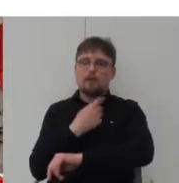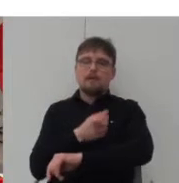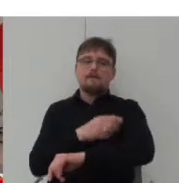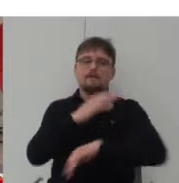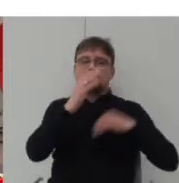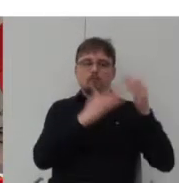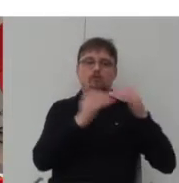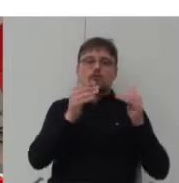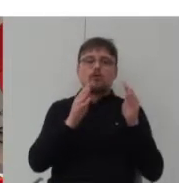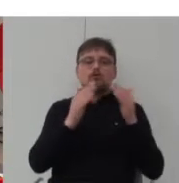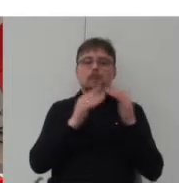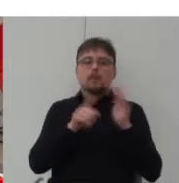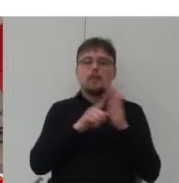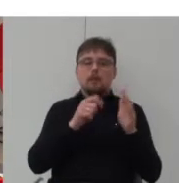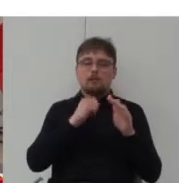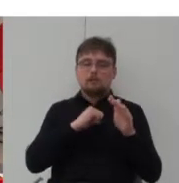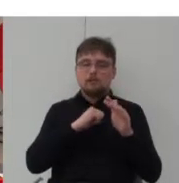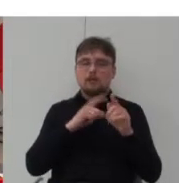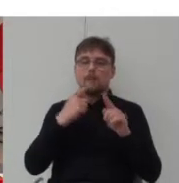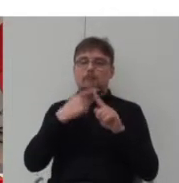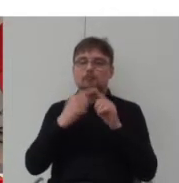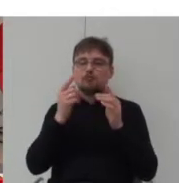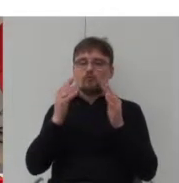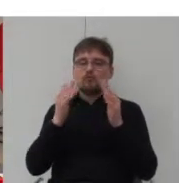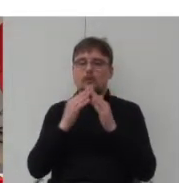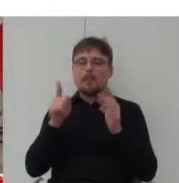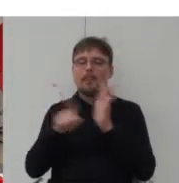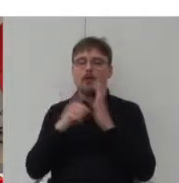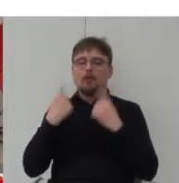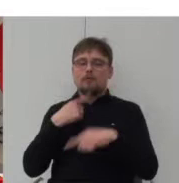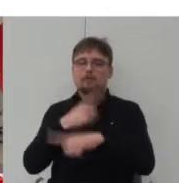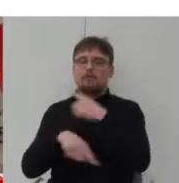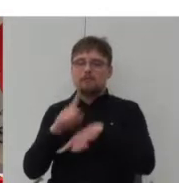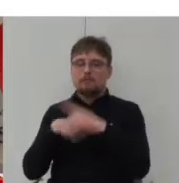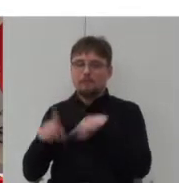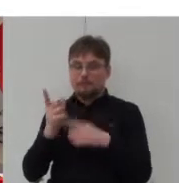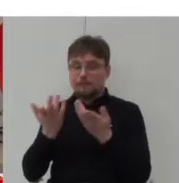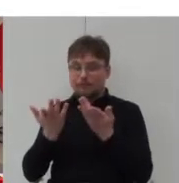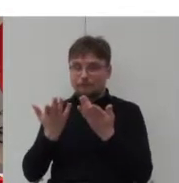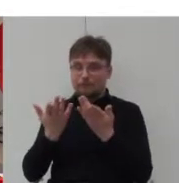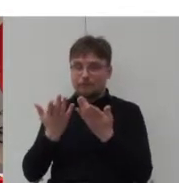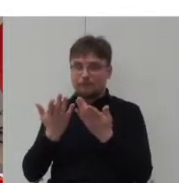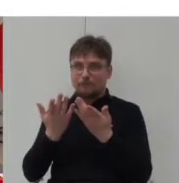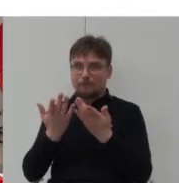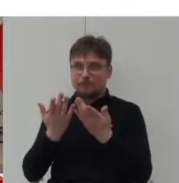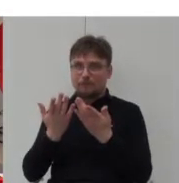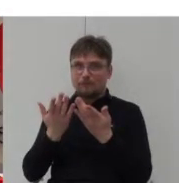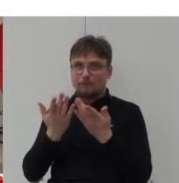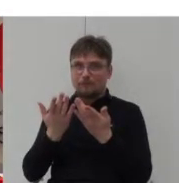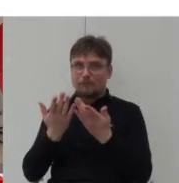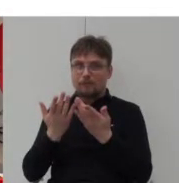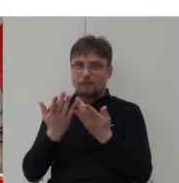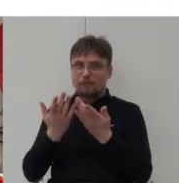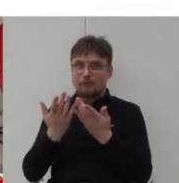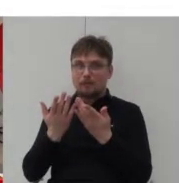jakby dom dla siebie i dom dla osoby niepełnosprawnej te domy mieszkańcy byli zatrudnieni